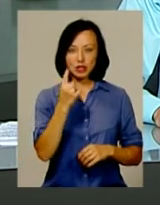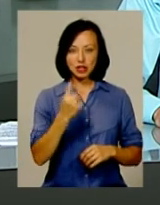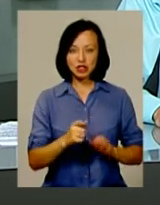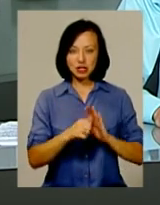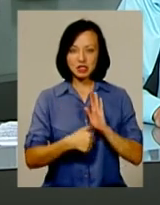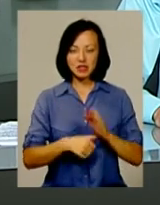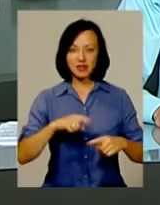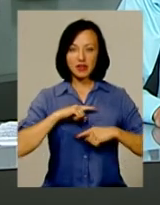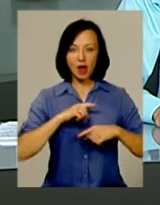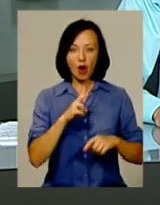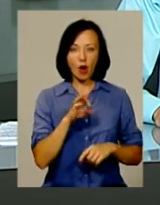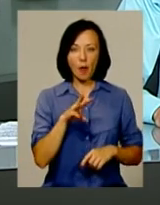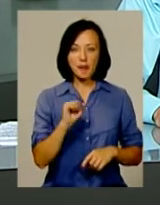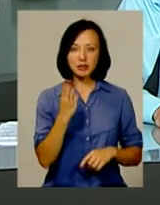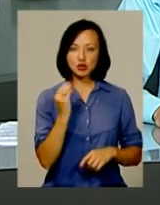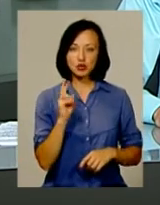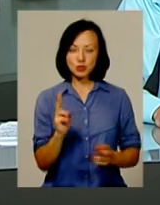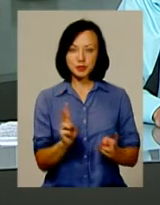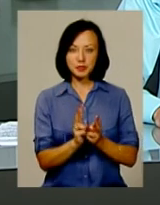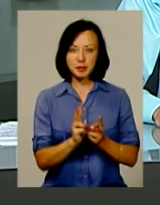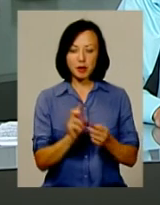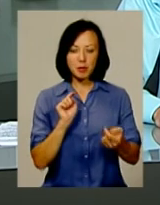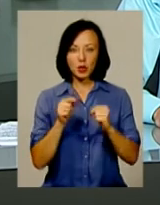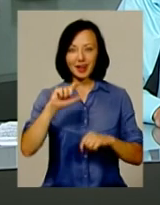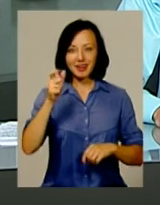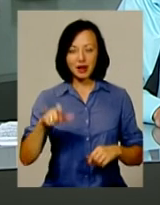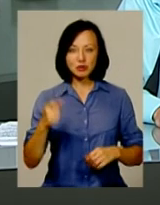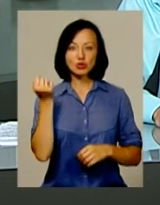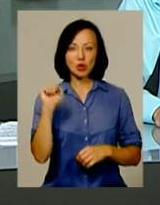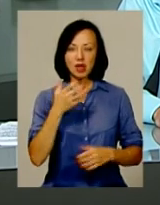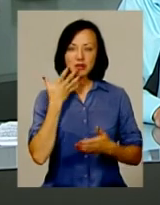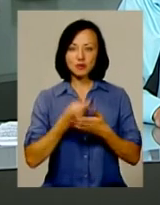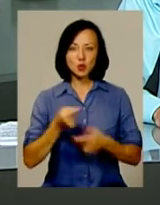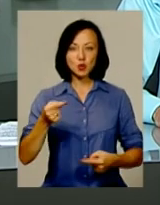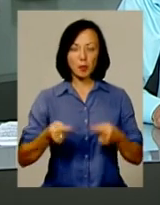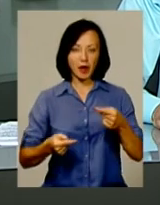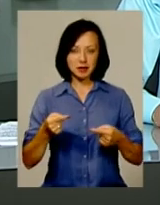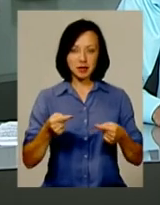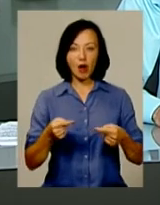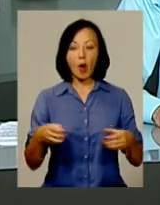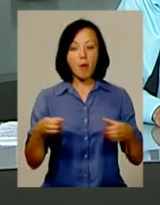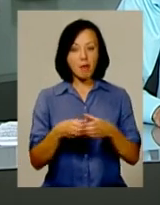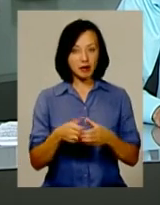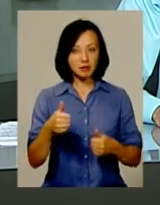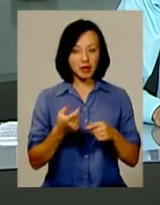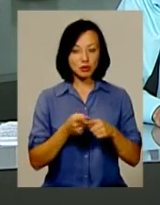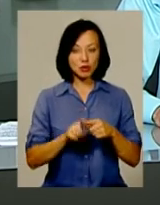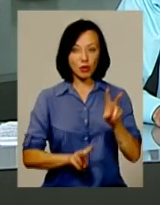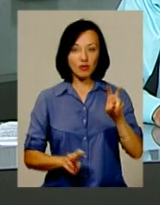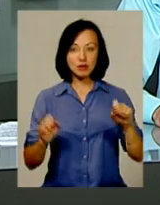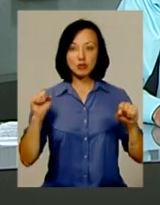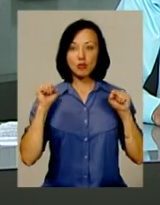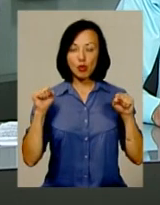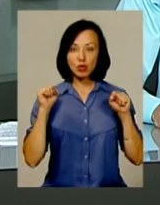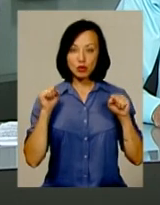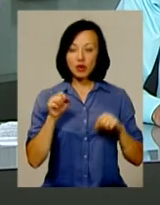фіналу Аліна Комашчук зійшлася на доріжці проти італійки та здолала свою супротивницю. Командні ж поєдинки з цього виду спорту,